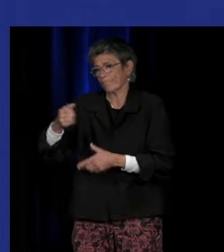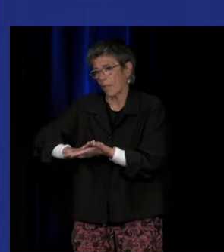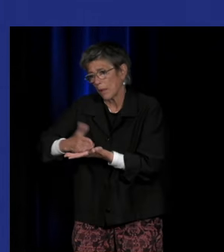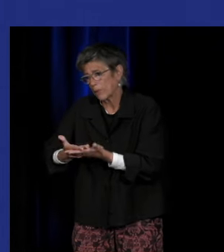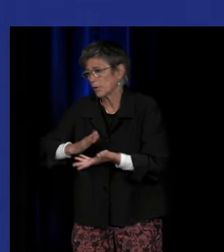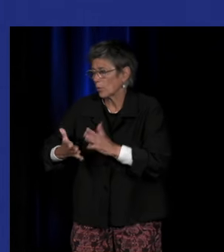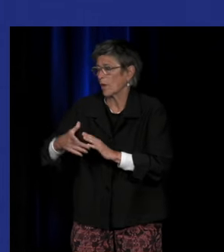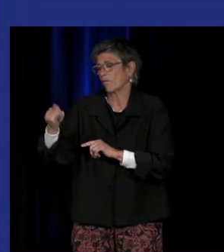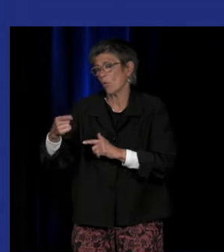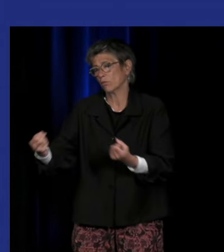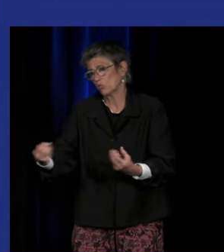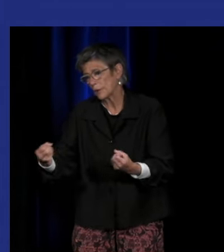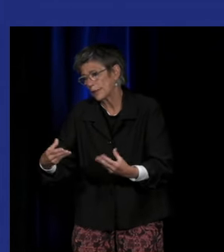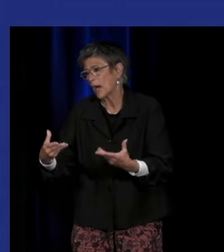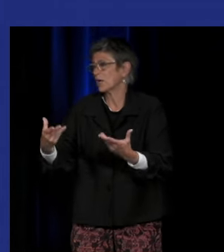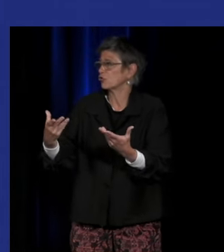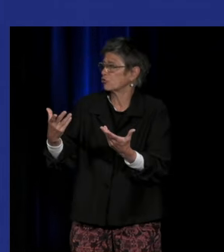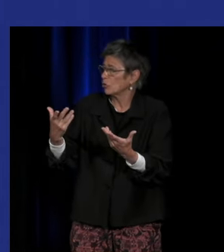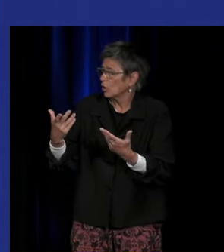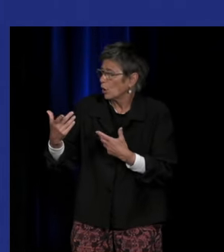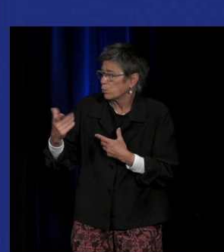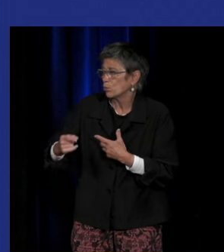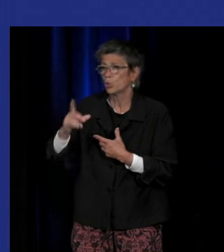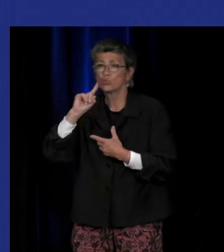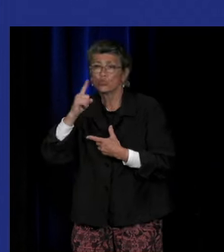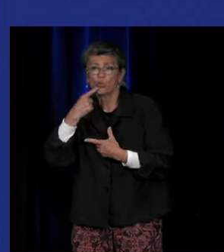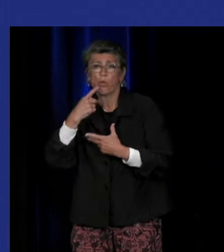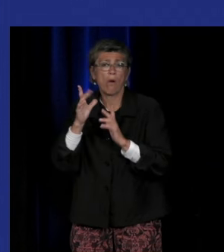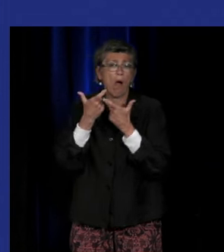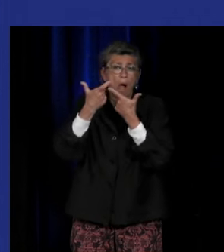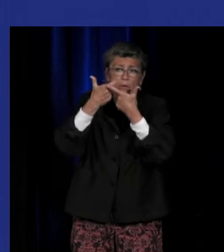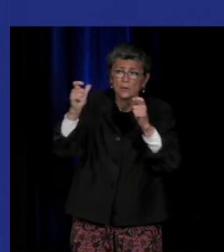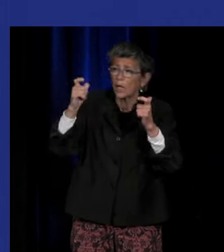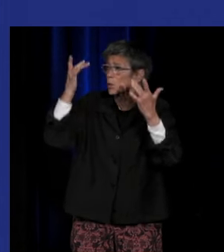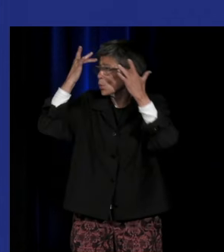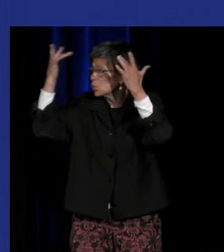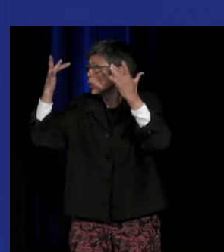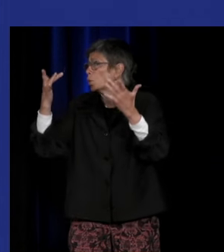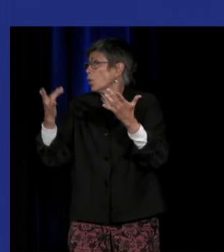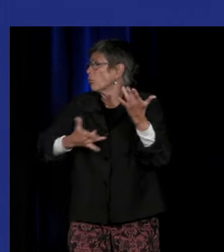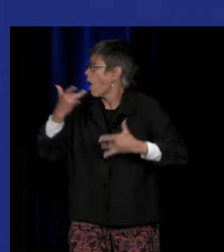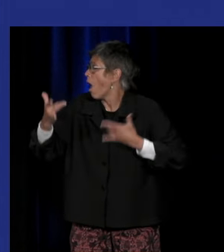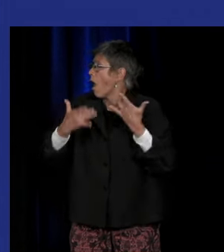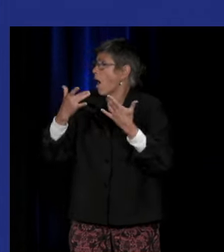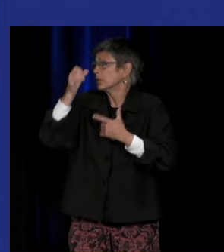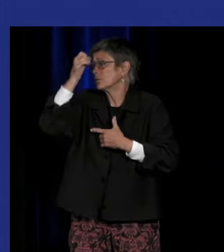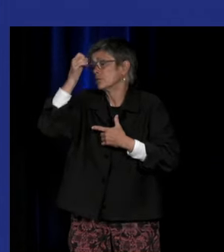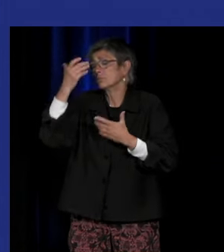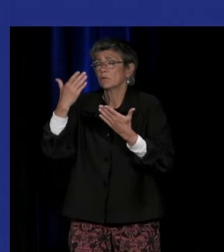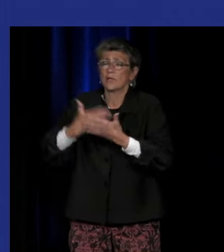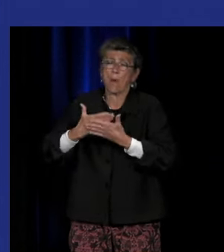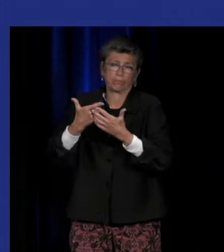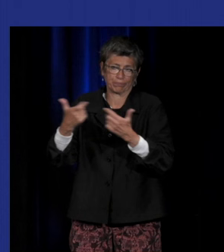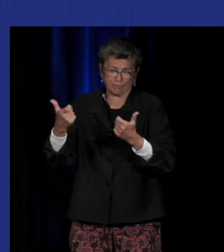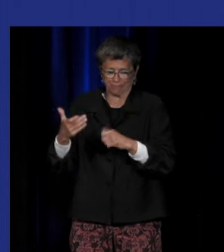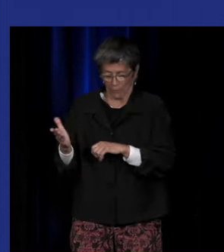la langue des signes il faut du sous-titrage pour que les personnes sourdes puissent avoir accès à la culture au musée au théâtre au cinéma etc donc